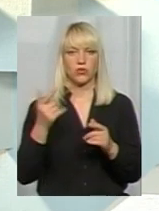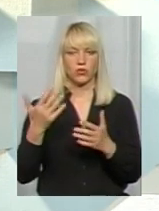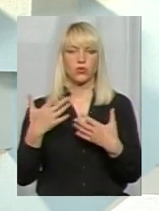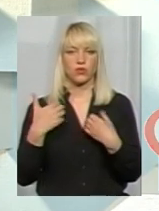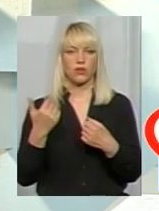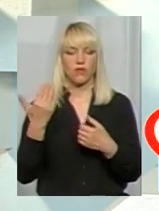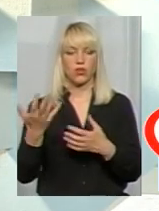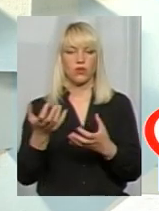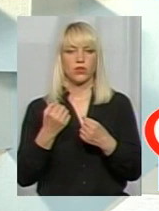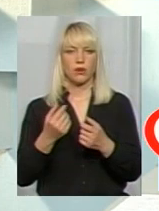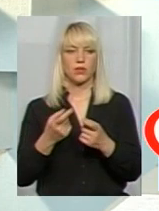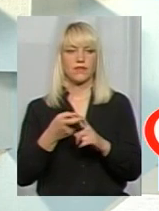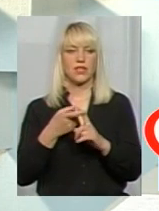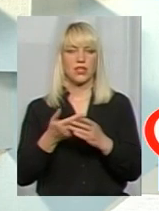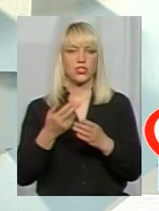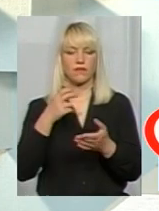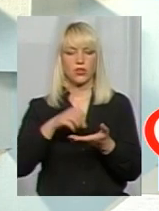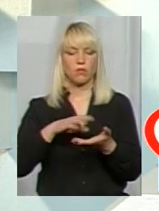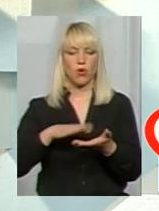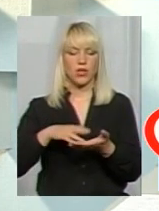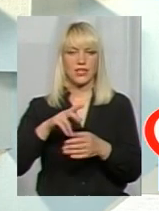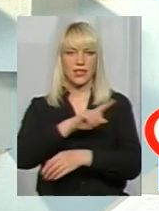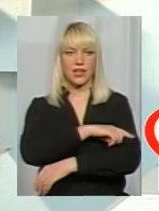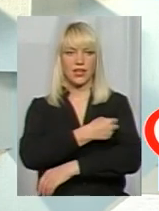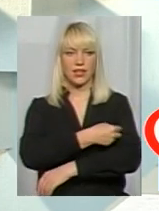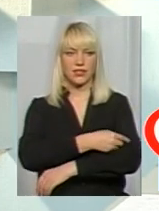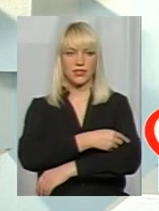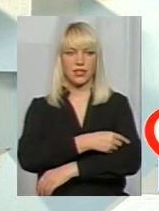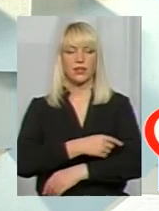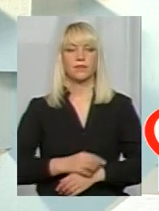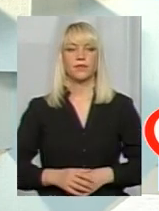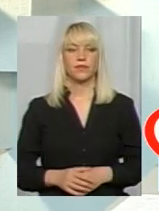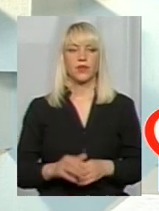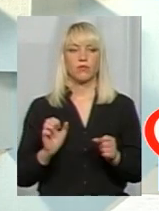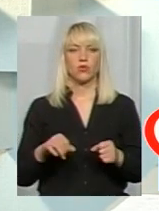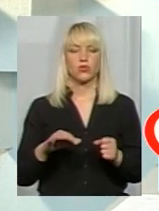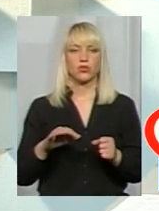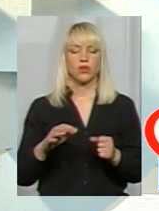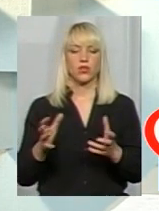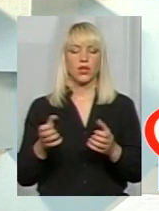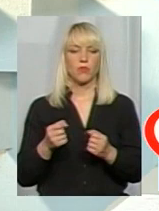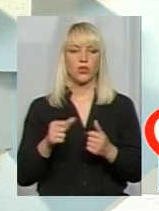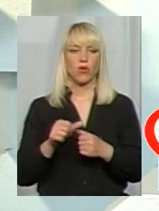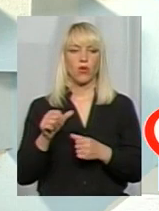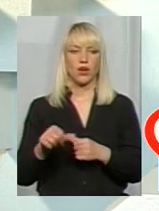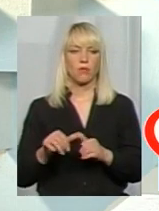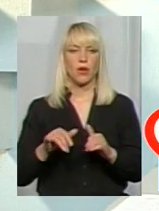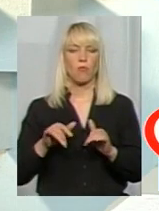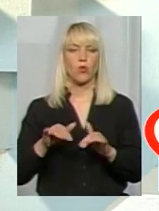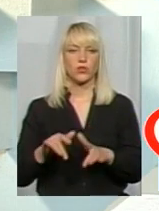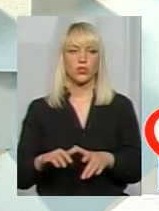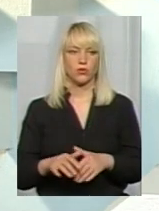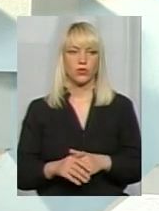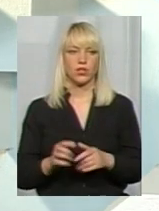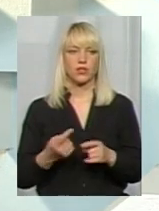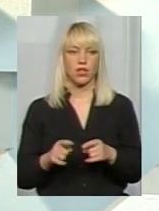отримують, в залежності від показань, лікарських показань, медичних можуть отримувати окремі процедури. Це